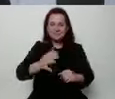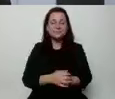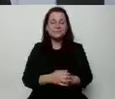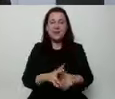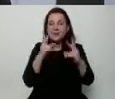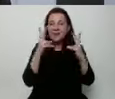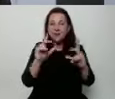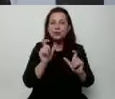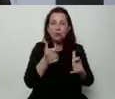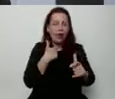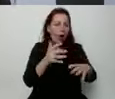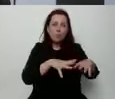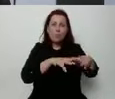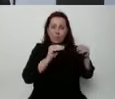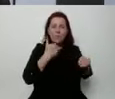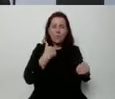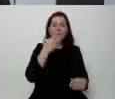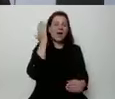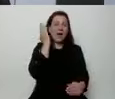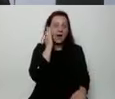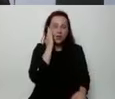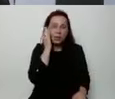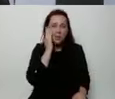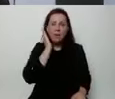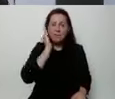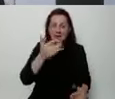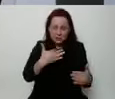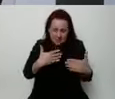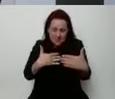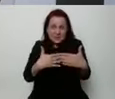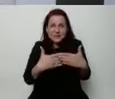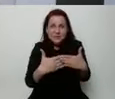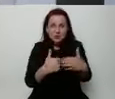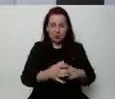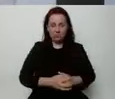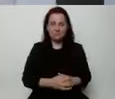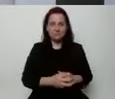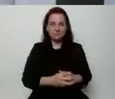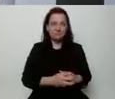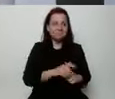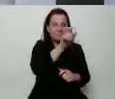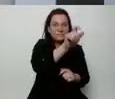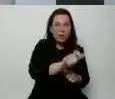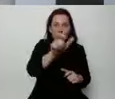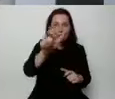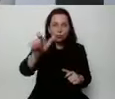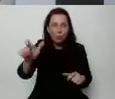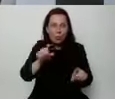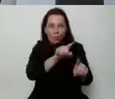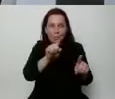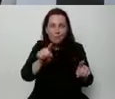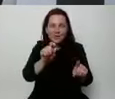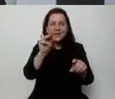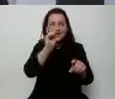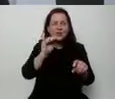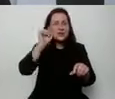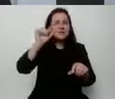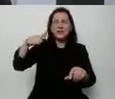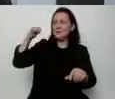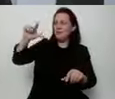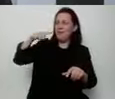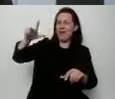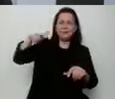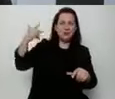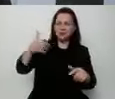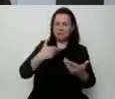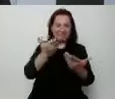było od samego początku, że będzie bardzo blisko. Niektórzy jeszcze kilka tygodni temu nie dawali nam